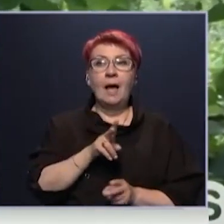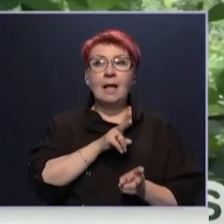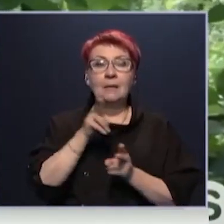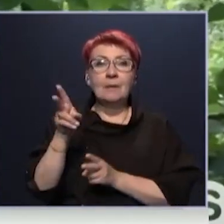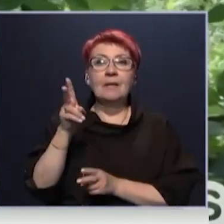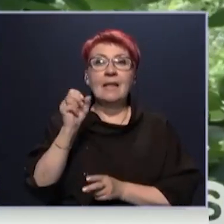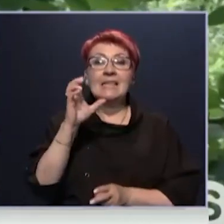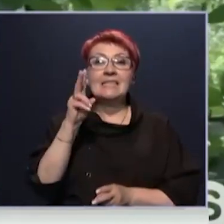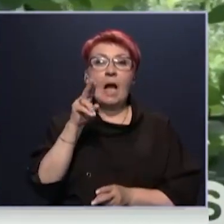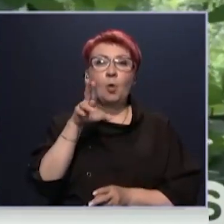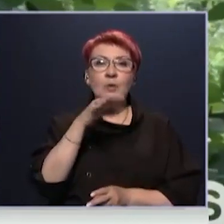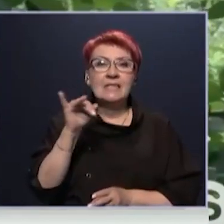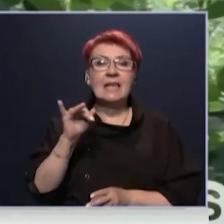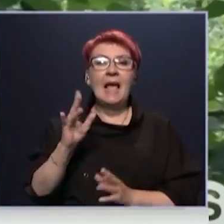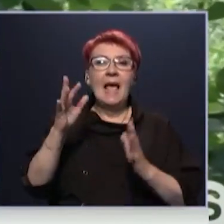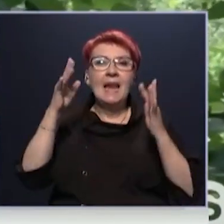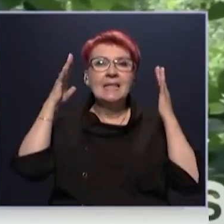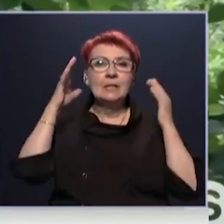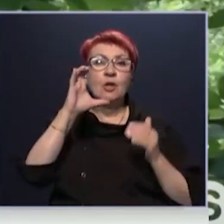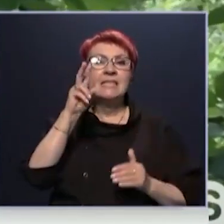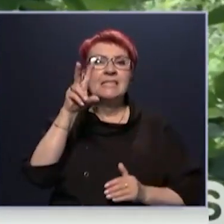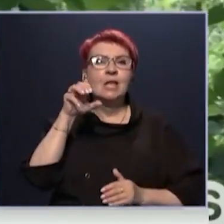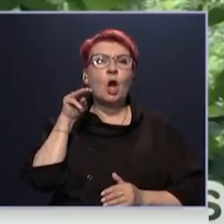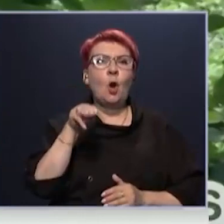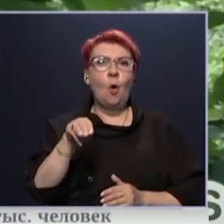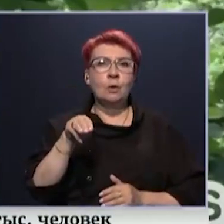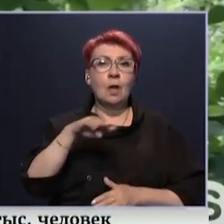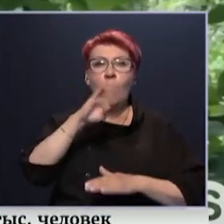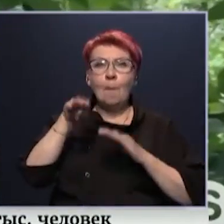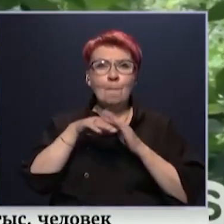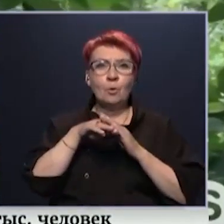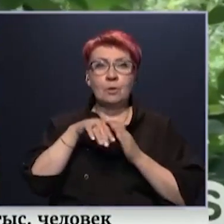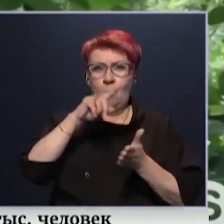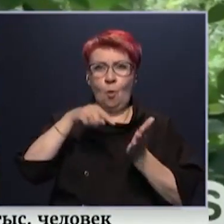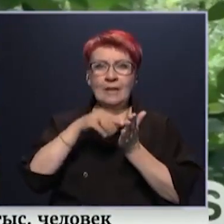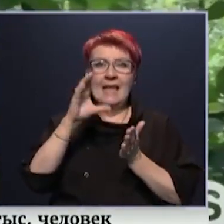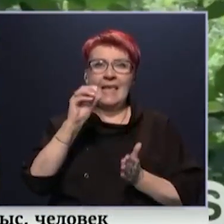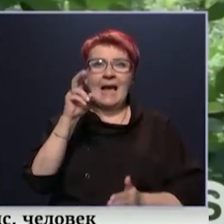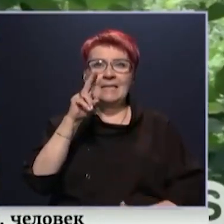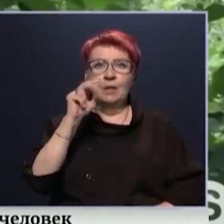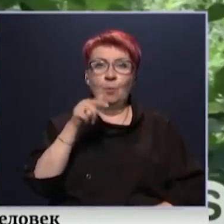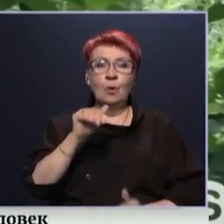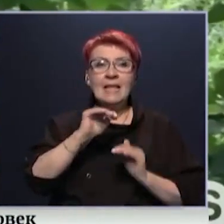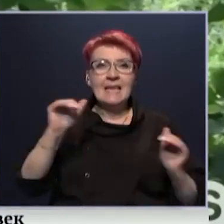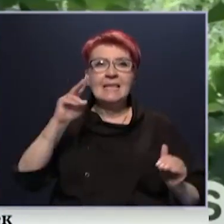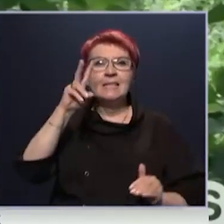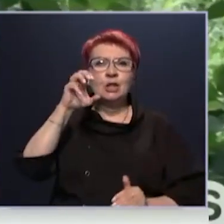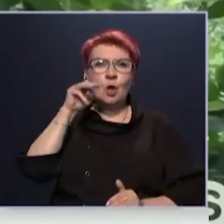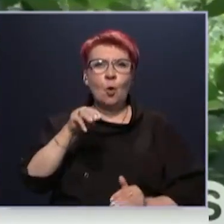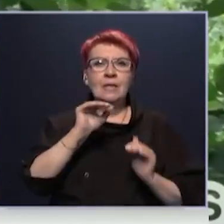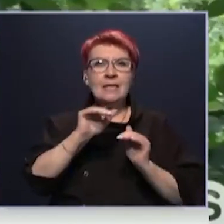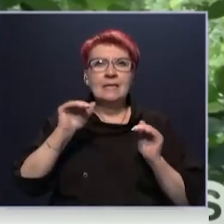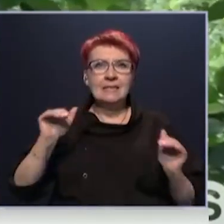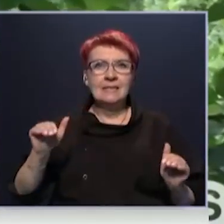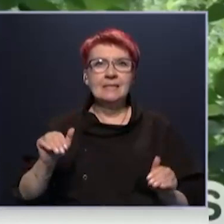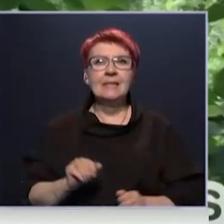скаутский лесной слет под Екатеринбургом. Детский слет детей Братства